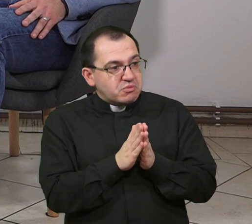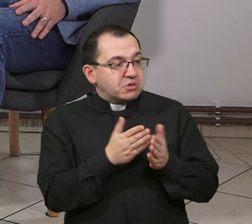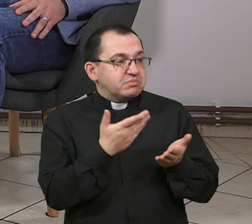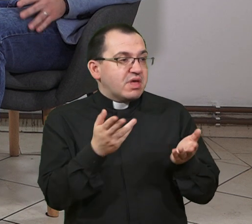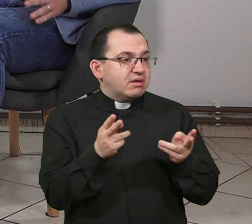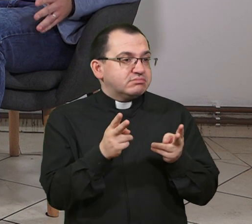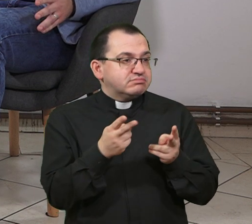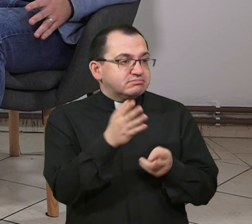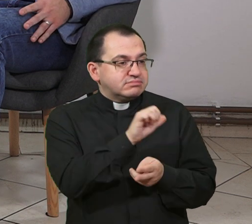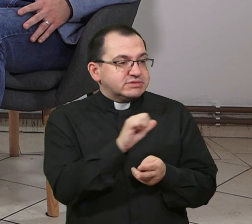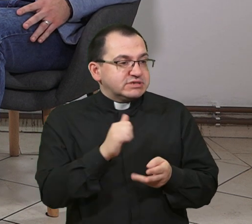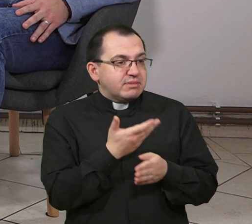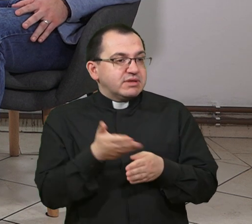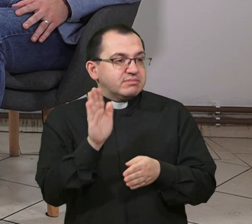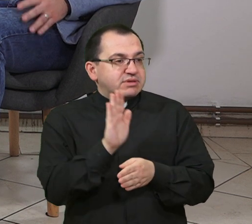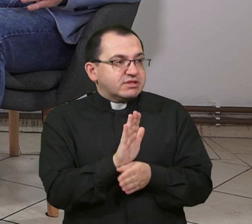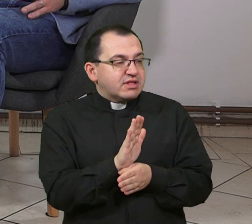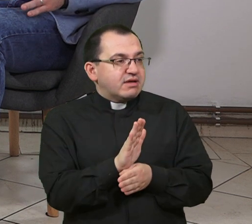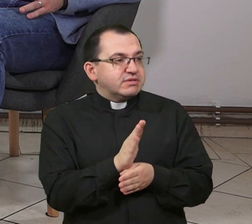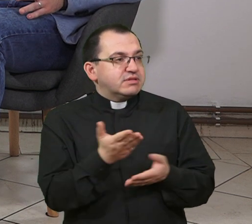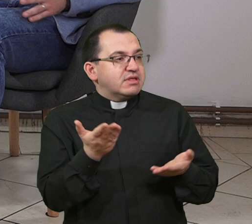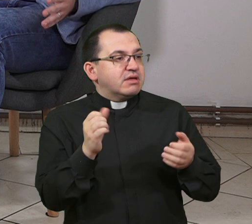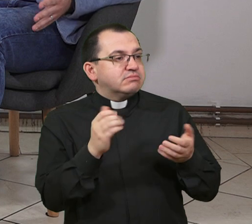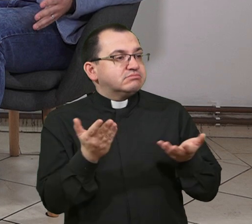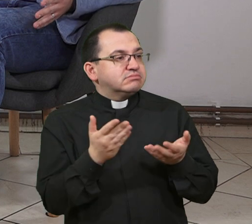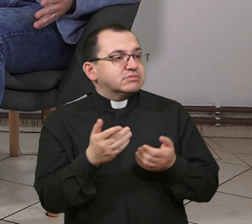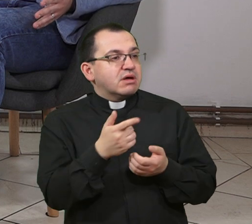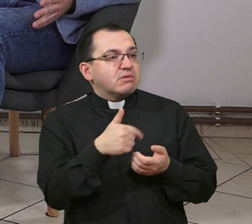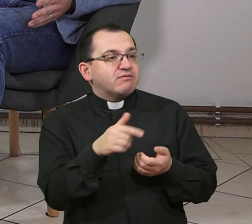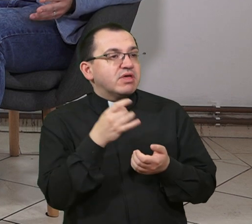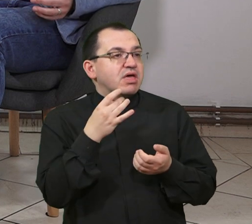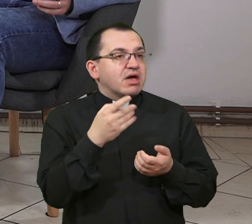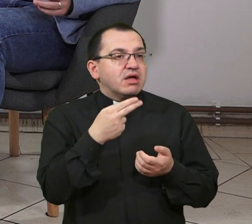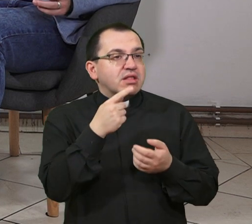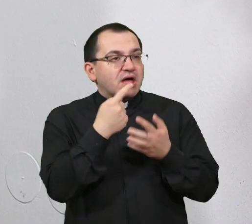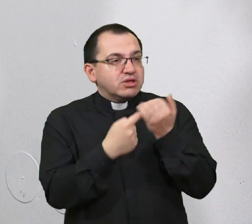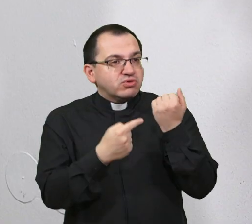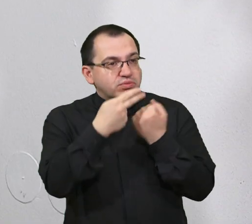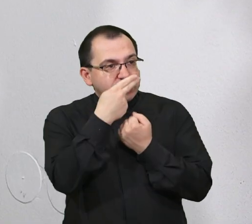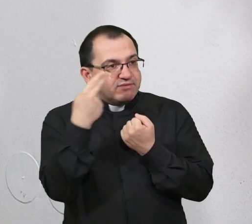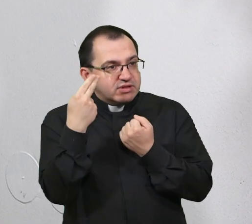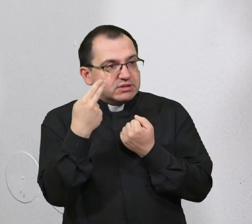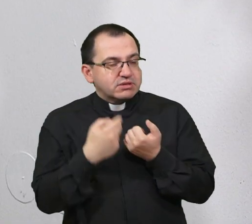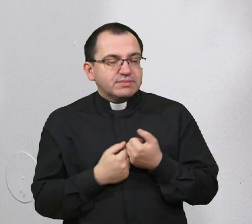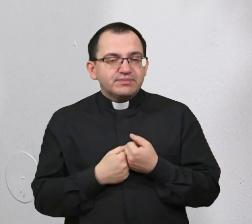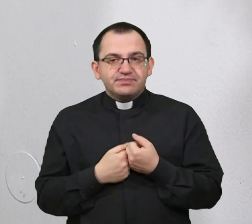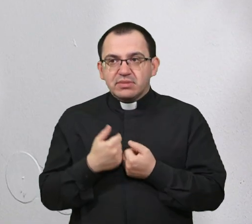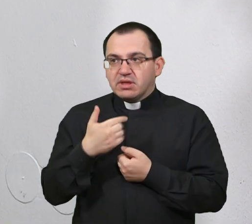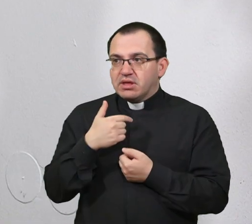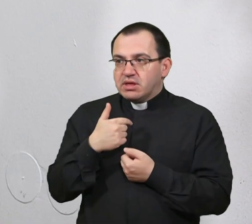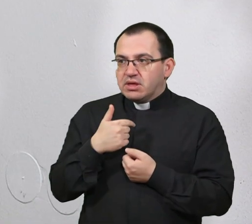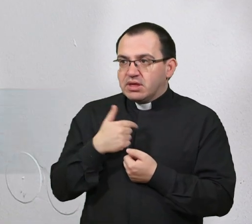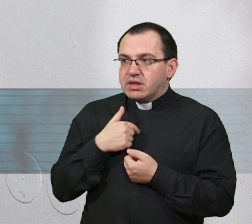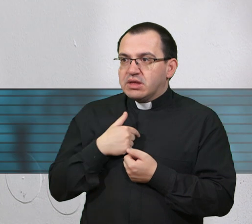nam se sami predstavite. Evo, kako ste vi i kada izgubili vid? Ja sam Marija Ciglar,